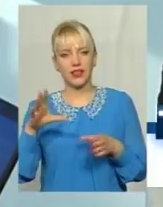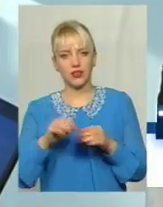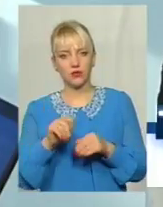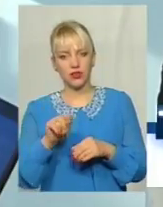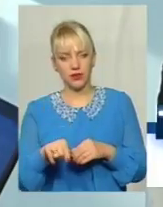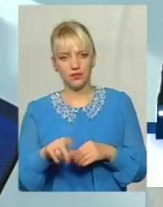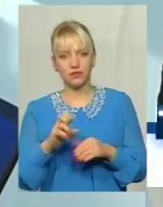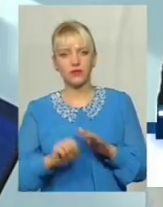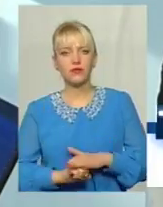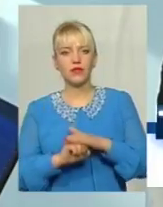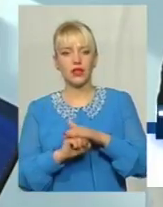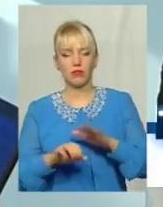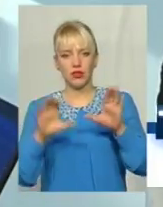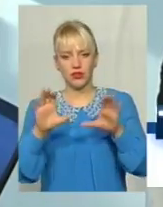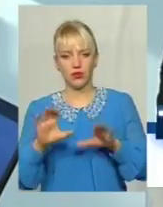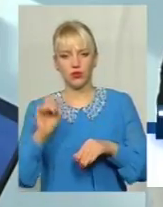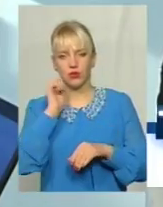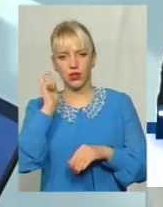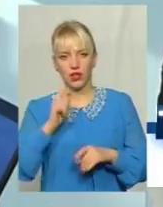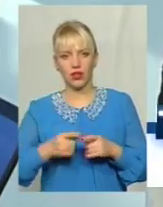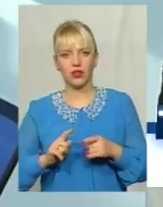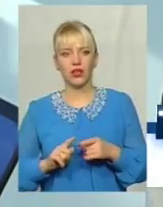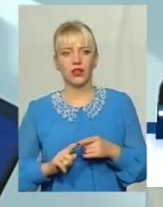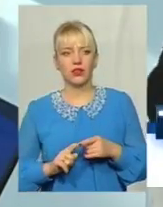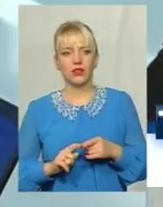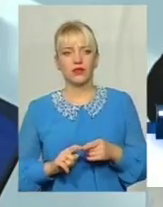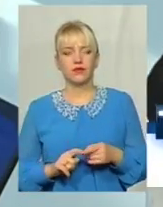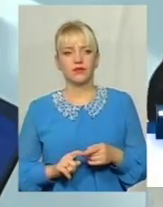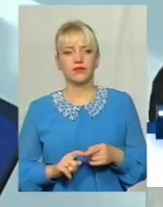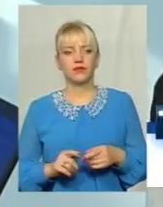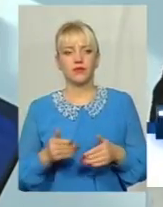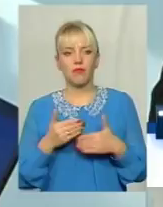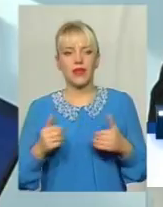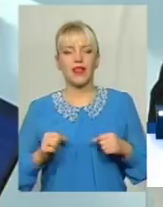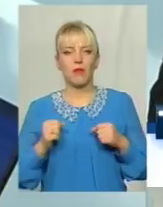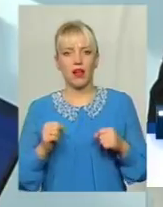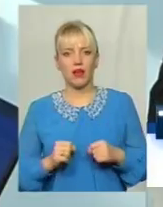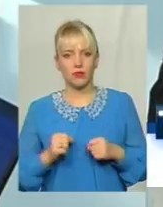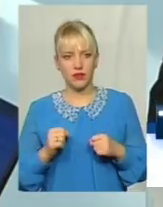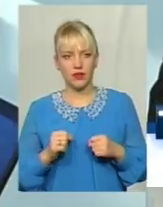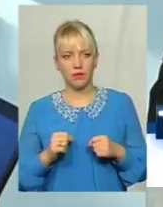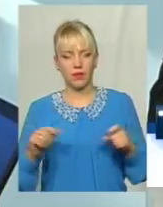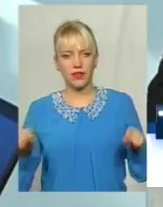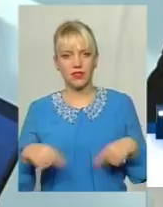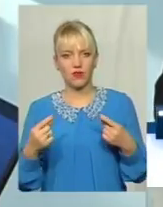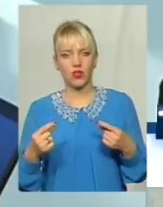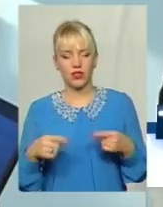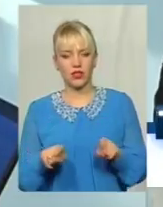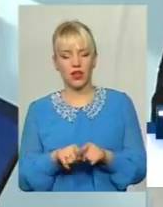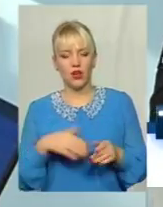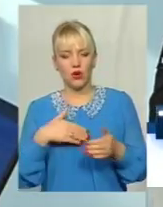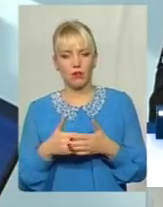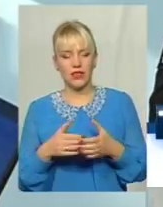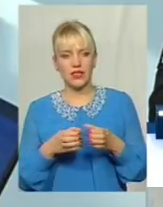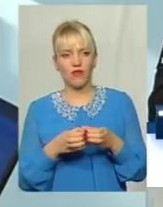на базі Закону України Про участь громадян в охороні громадського порядку Ми зараз намагаємося створити Отакі громадські